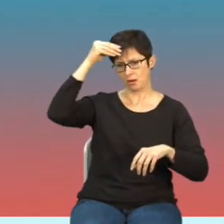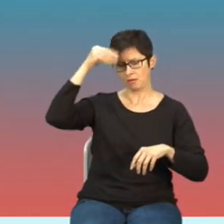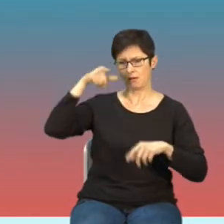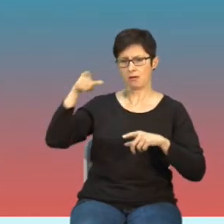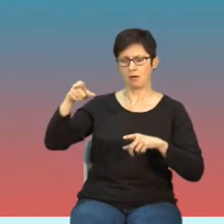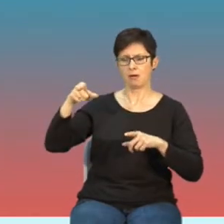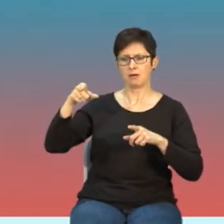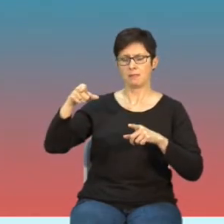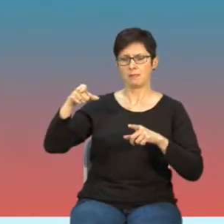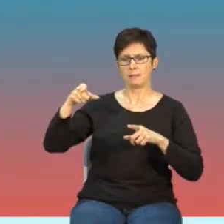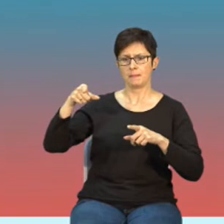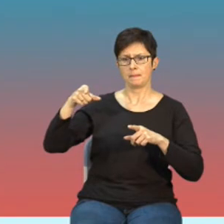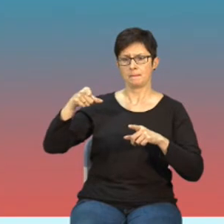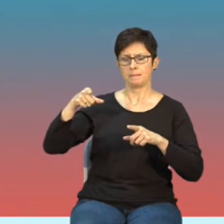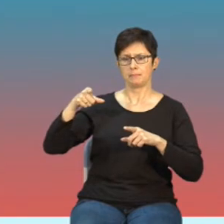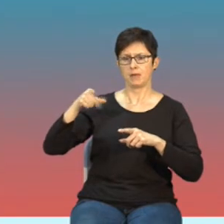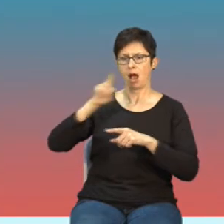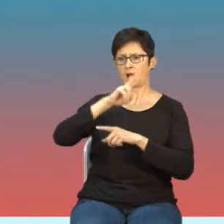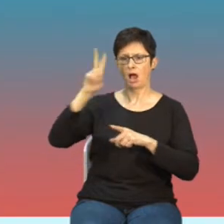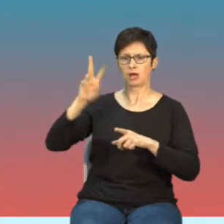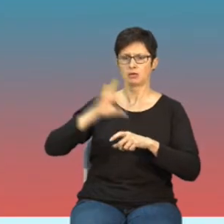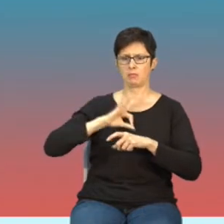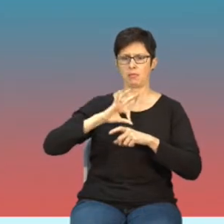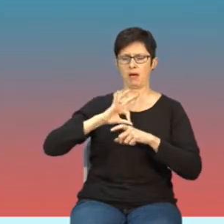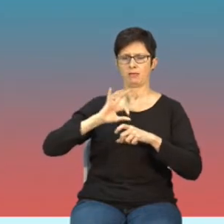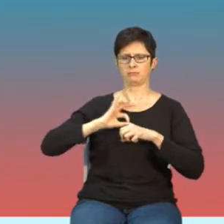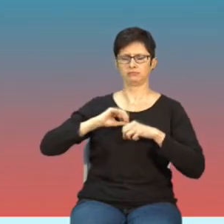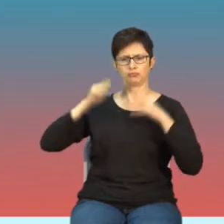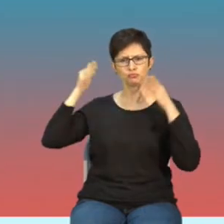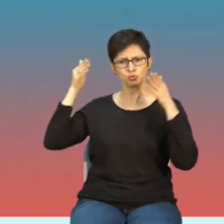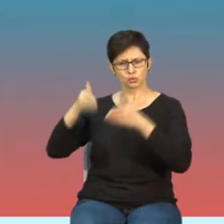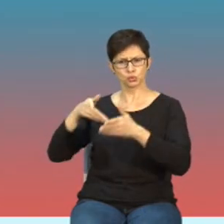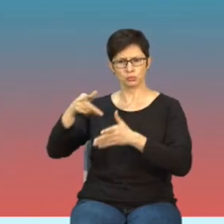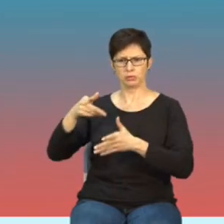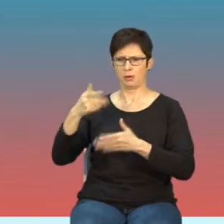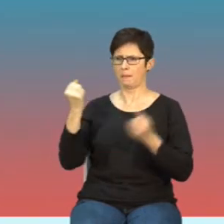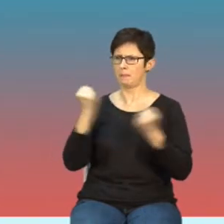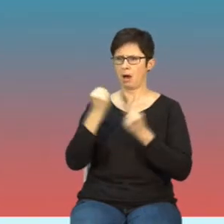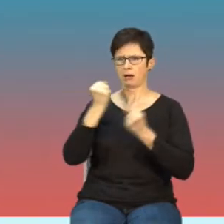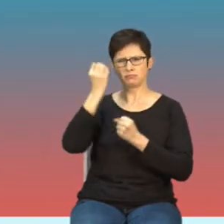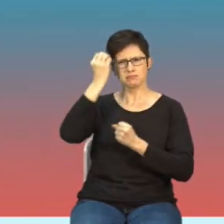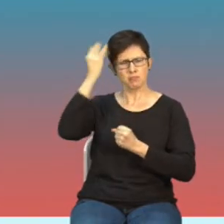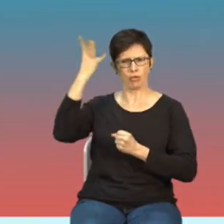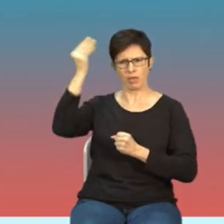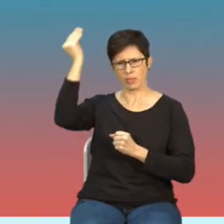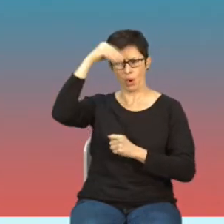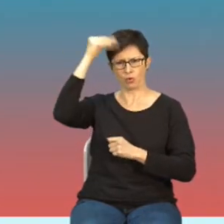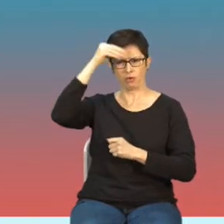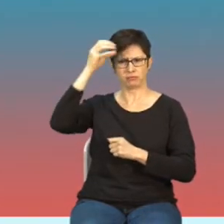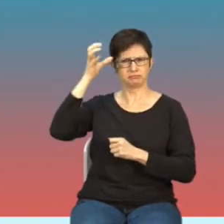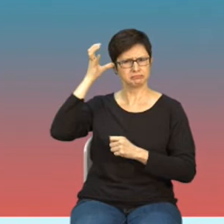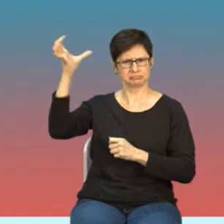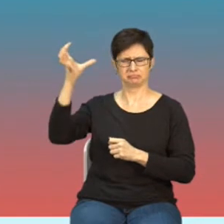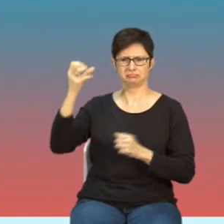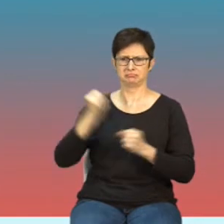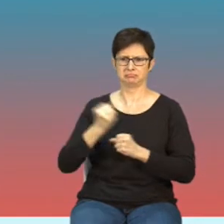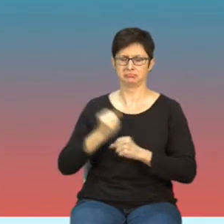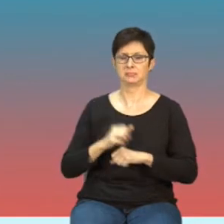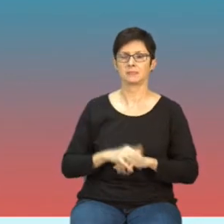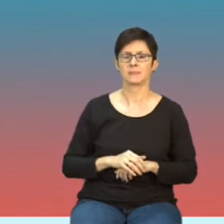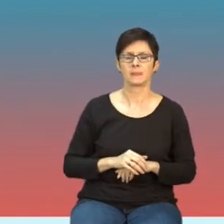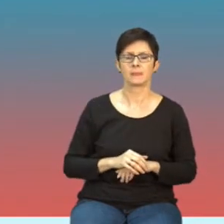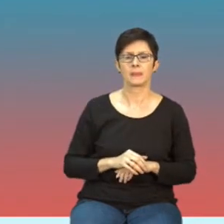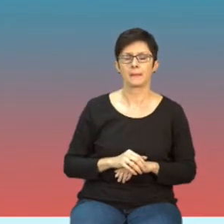skupiające w sobie bardzo wybitnych naukowców. Jedna i druga nie można powiedzieć że